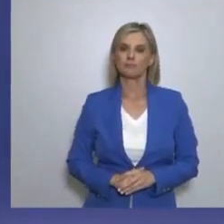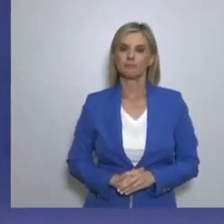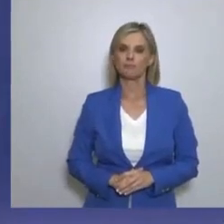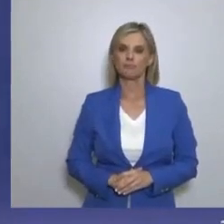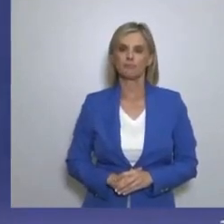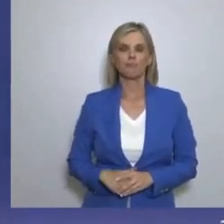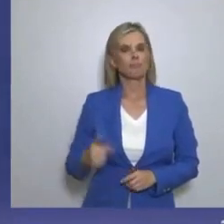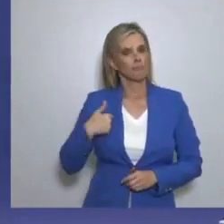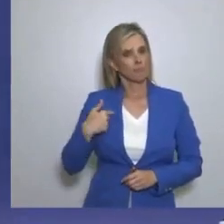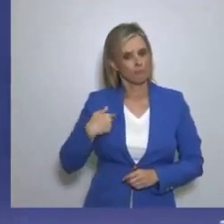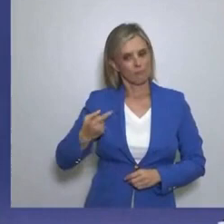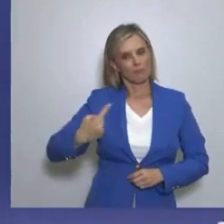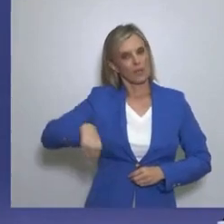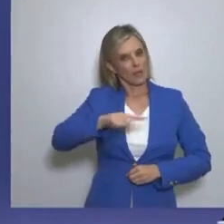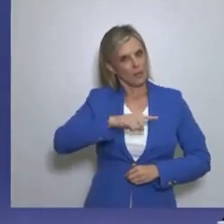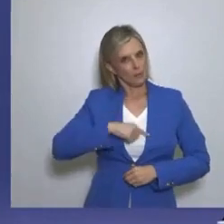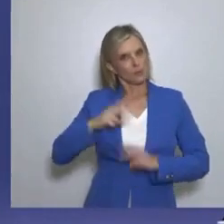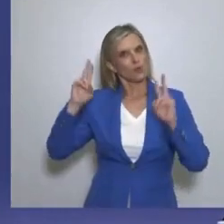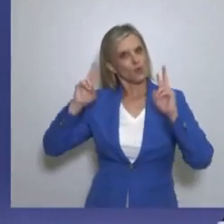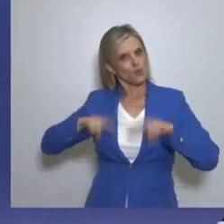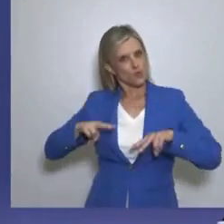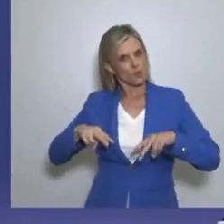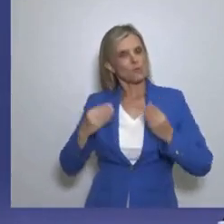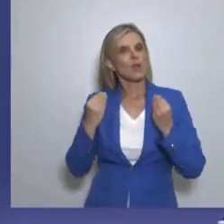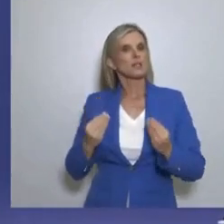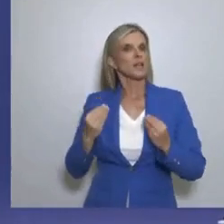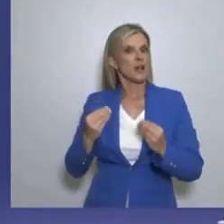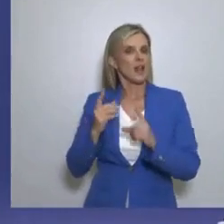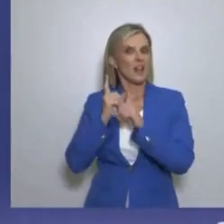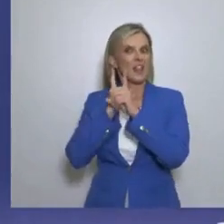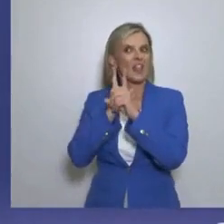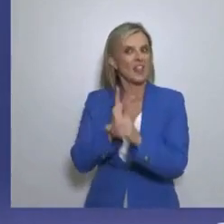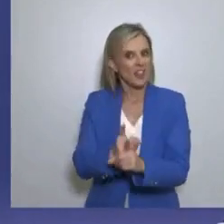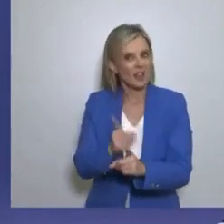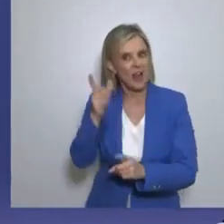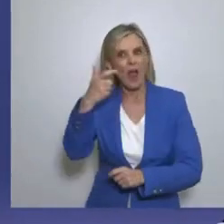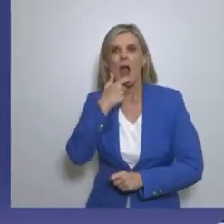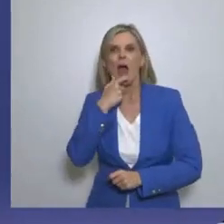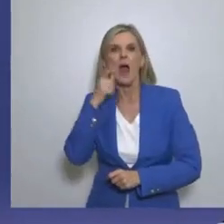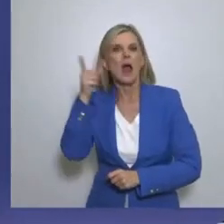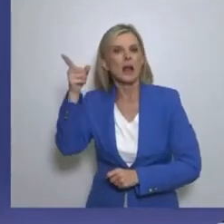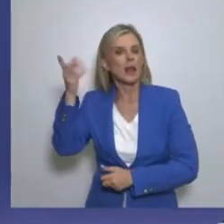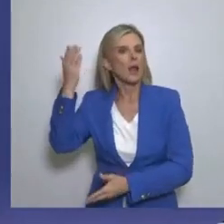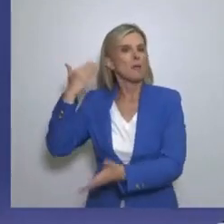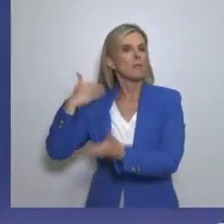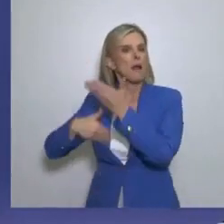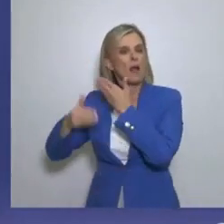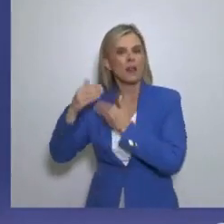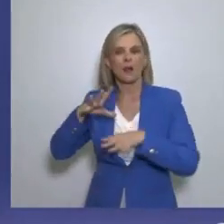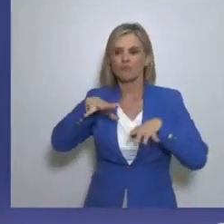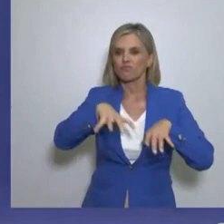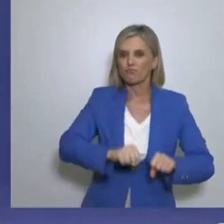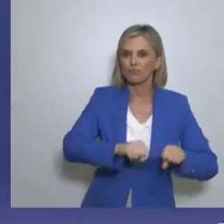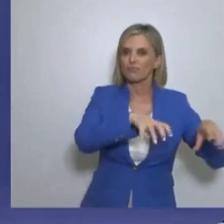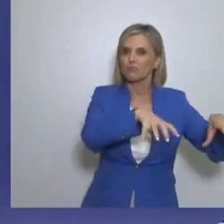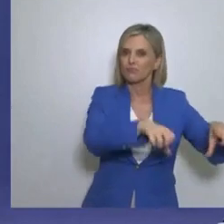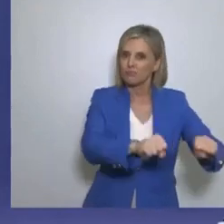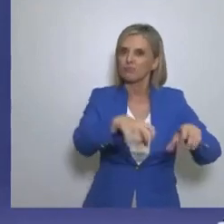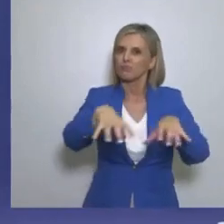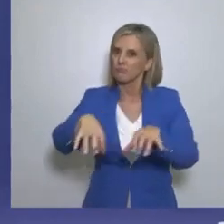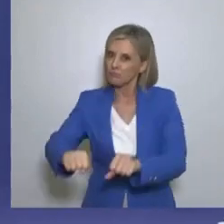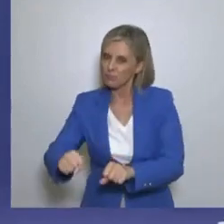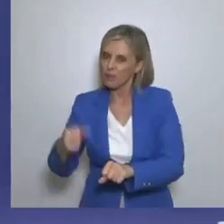Αγγλία και για το μεταναστευτικό, αλλά και για τις απειγιοκρατίες της. Είναι λιμένο το οικονομικό στην Ελλάδα,